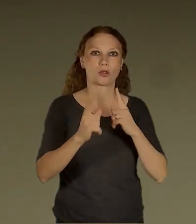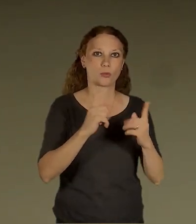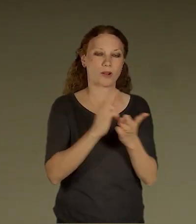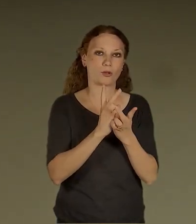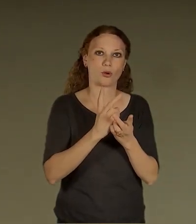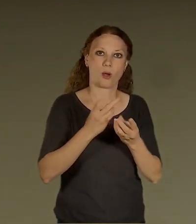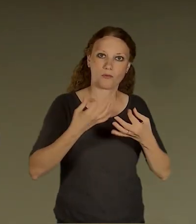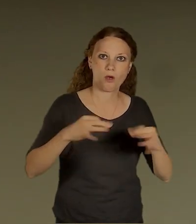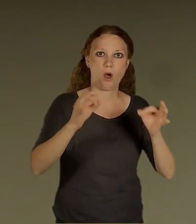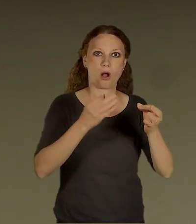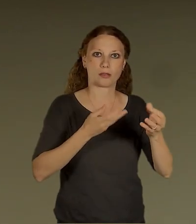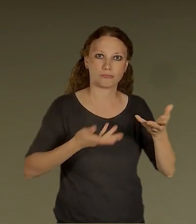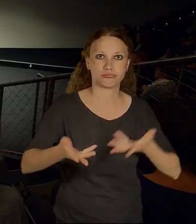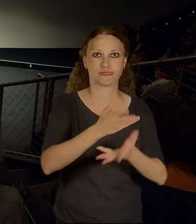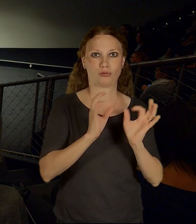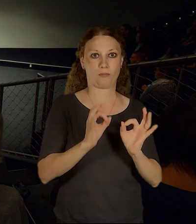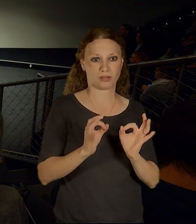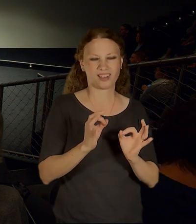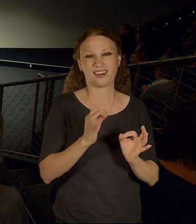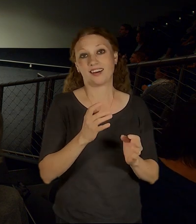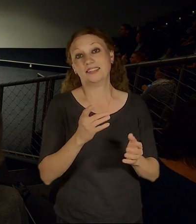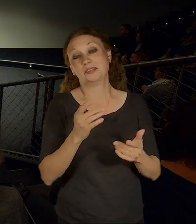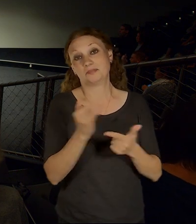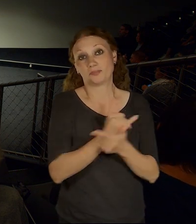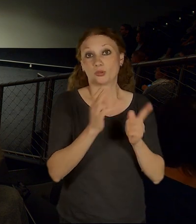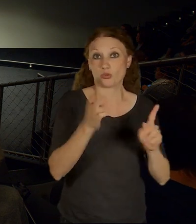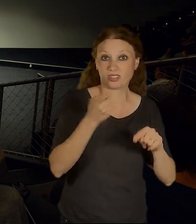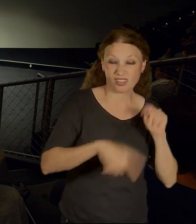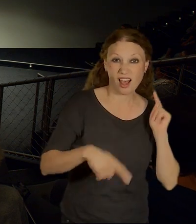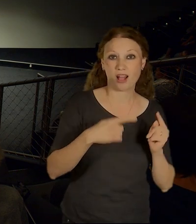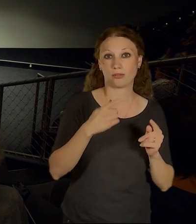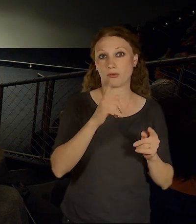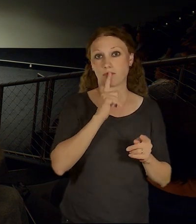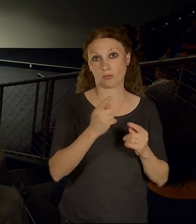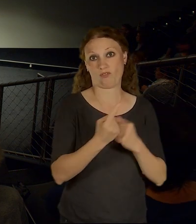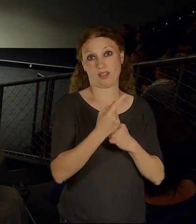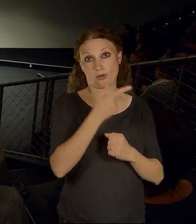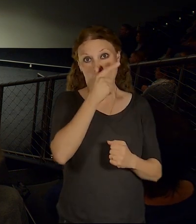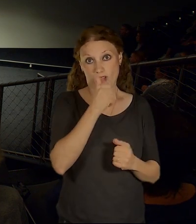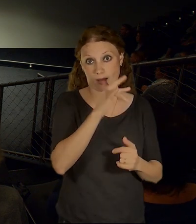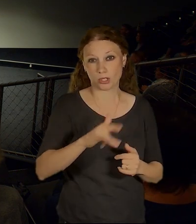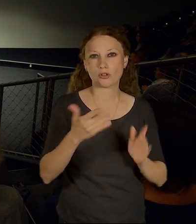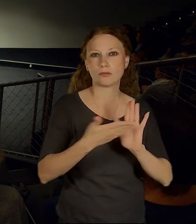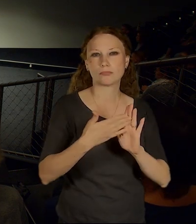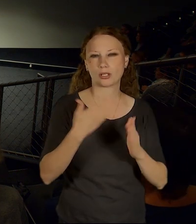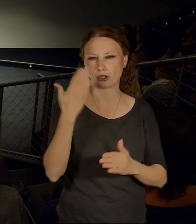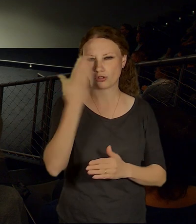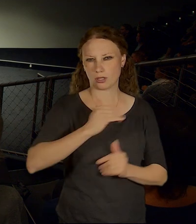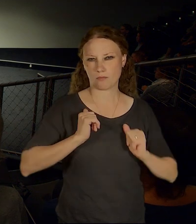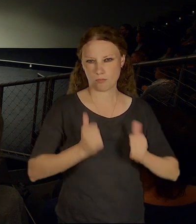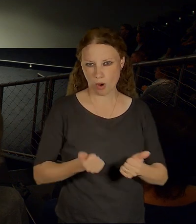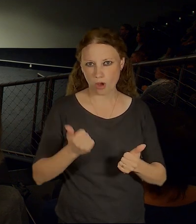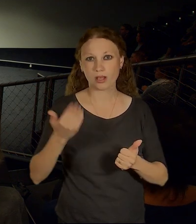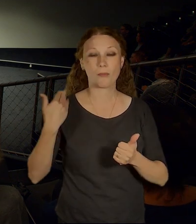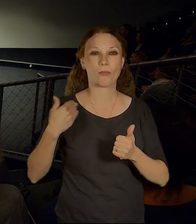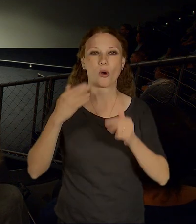může se z toho stát opravdu neoblíbené místo, třeba Černý most, který si dneska ukážeme, tak nám v průzkumech v rámci institutu plánování a